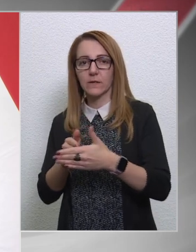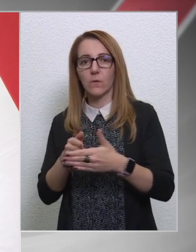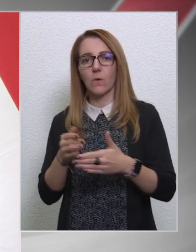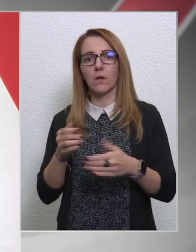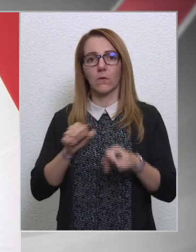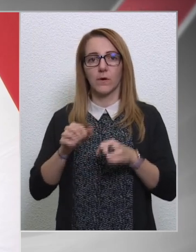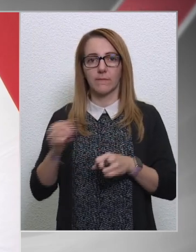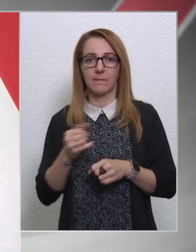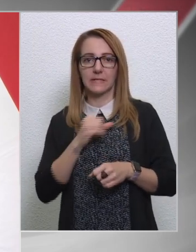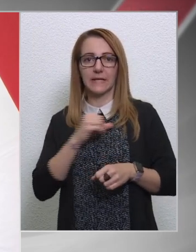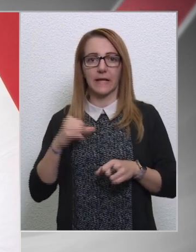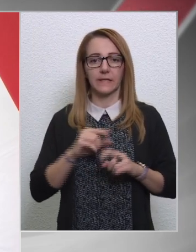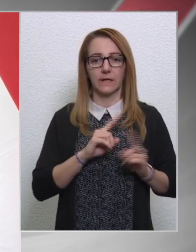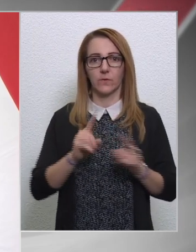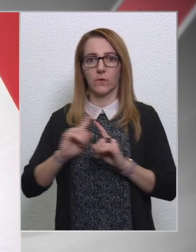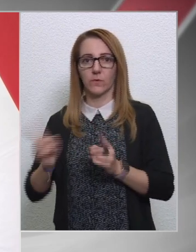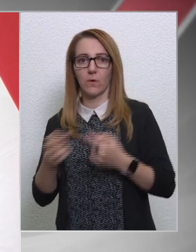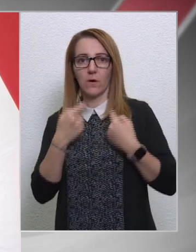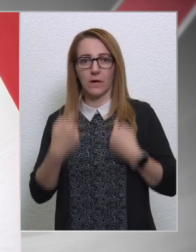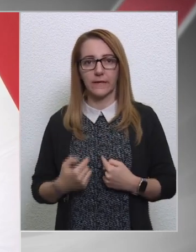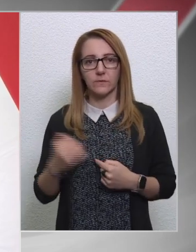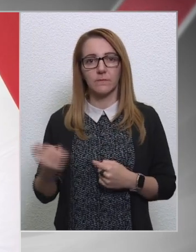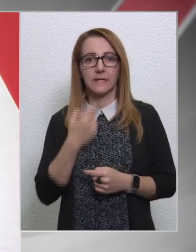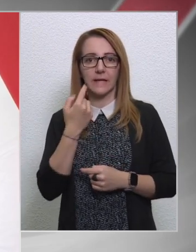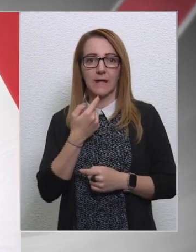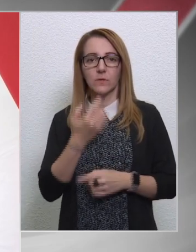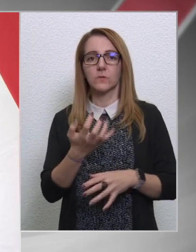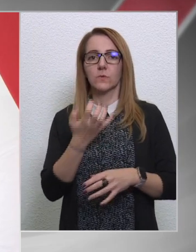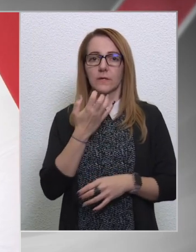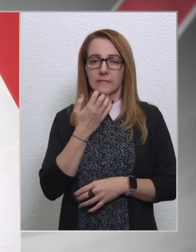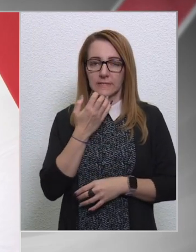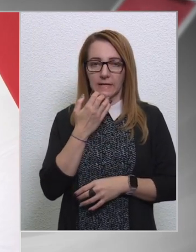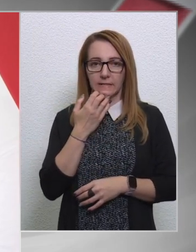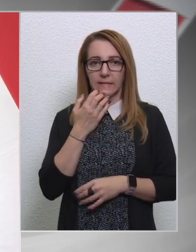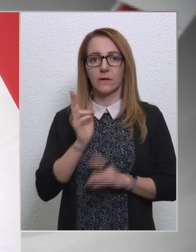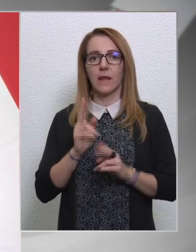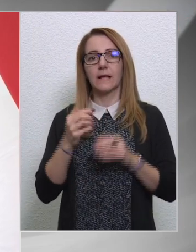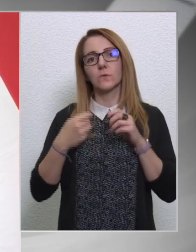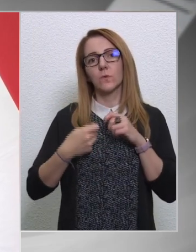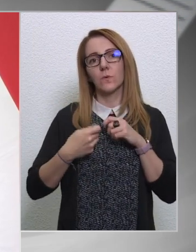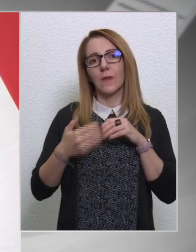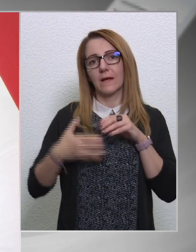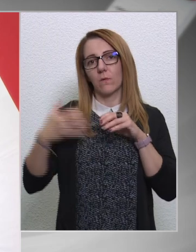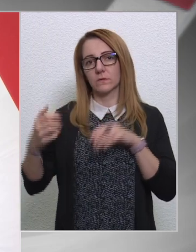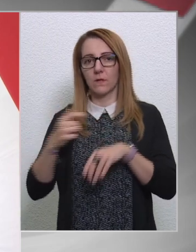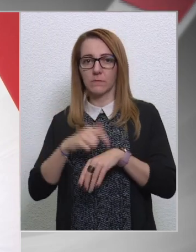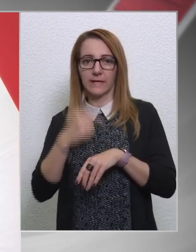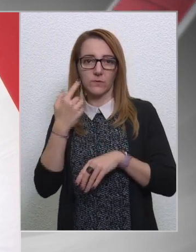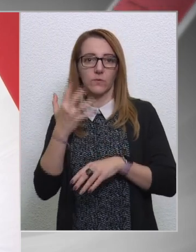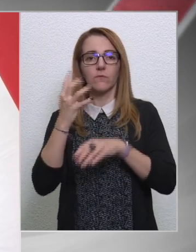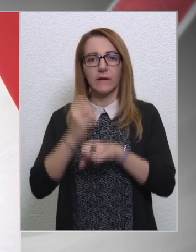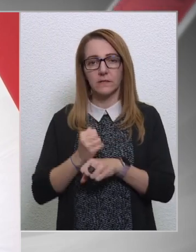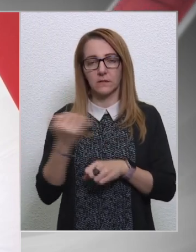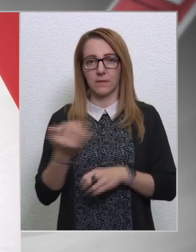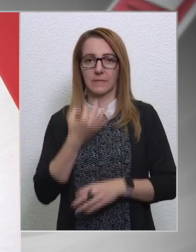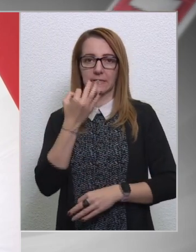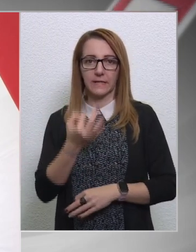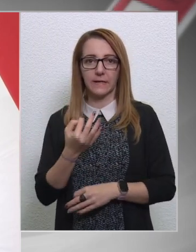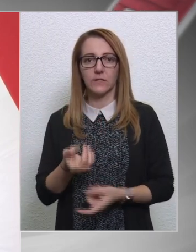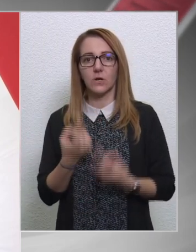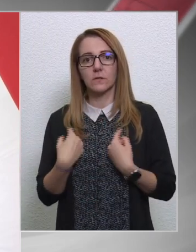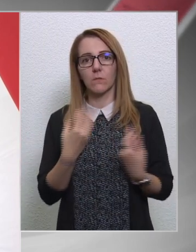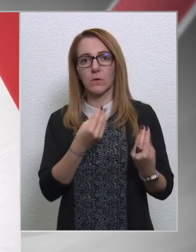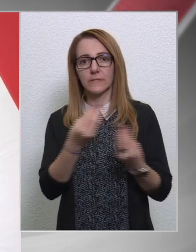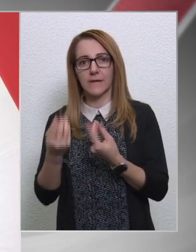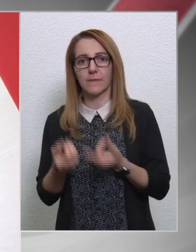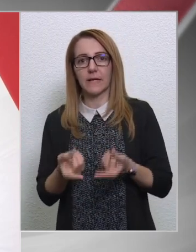mindig egyedileg külön-külön határozott, és mindig álmondta, hogy a szándékunk azt, hogy a lehetőleg tovább fennt tudjuk tartani. Mindig az a kérdés, hogy azokból a